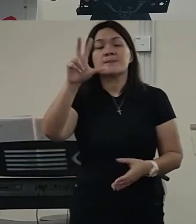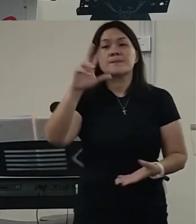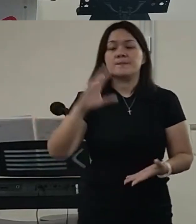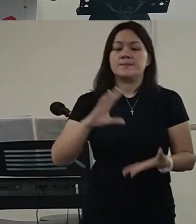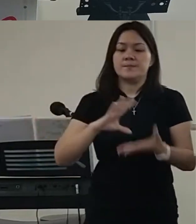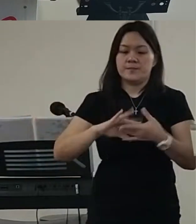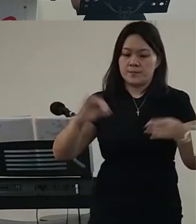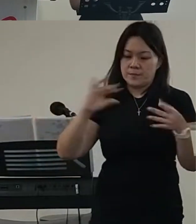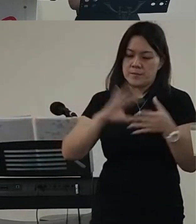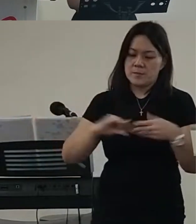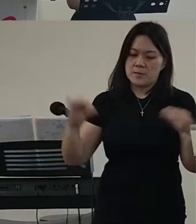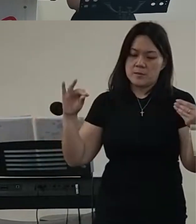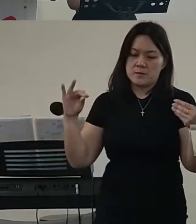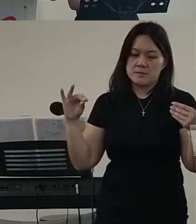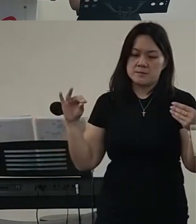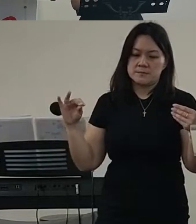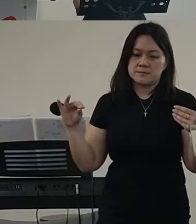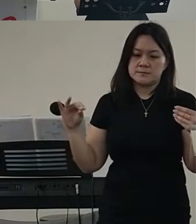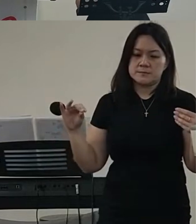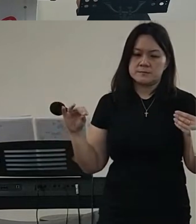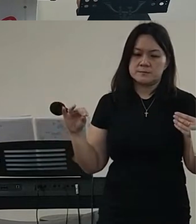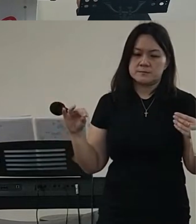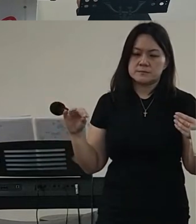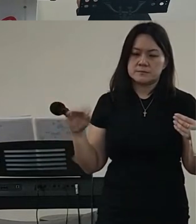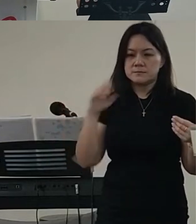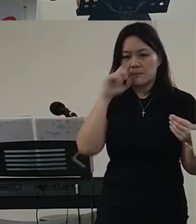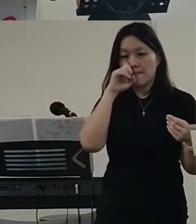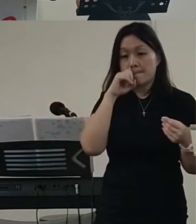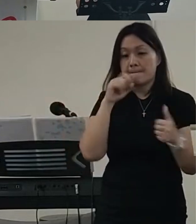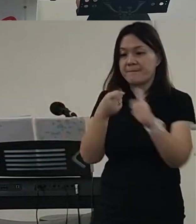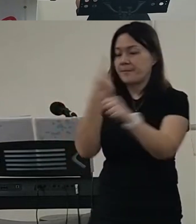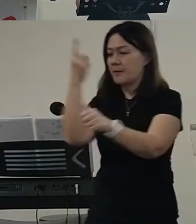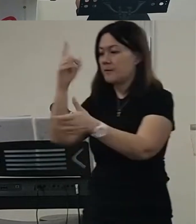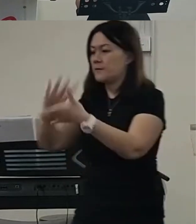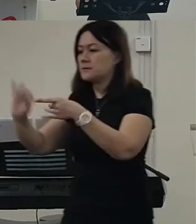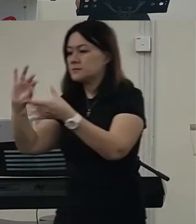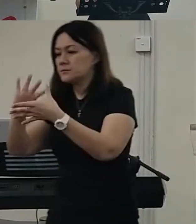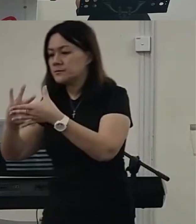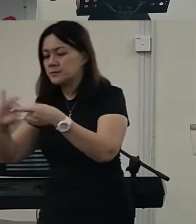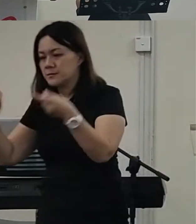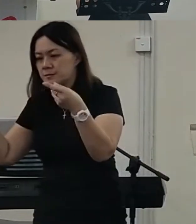耶稣给了三个比喻那么第一个比喻呢